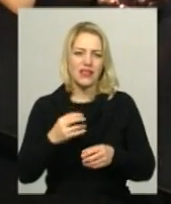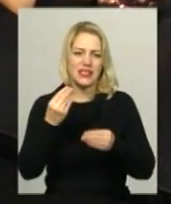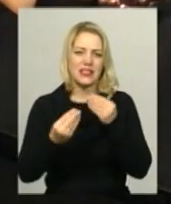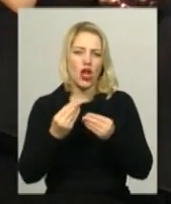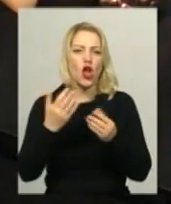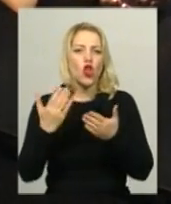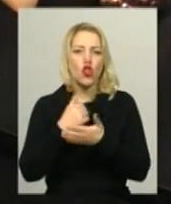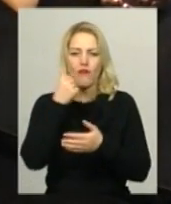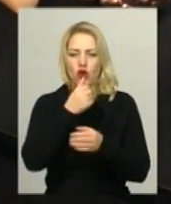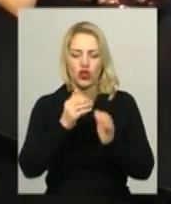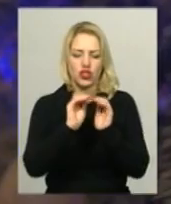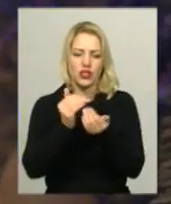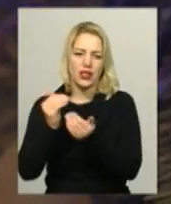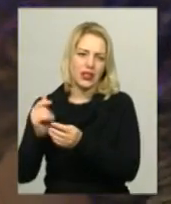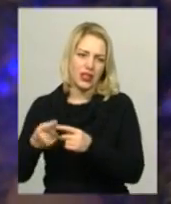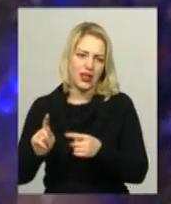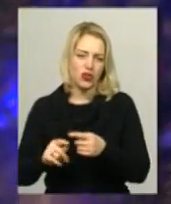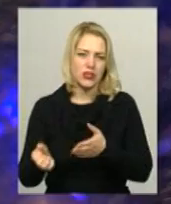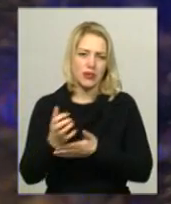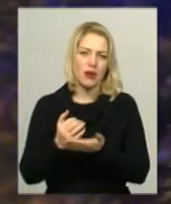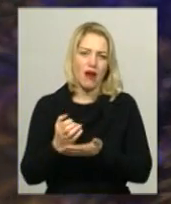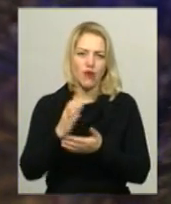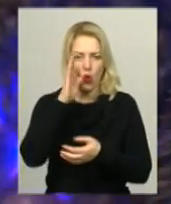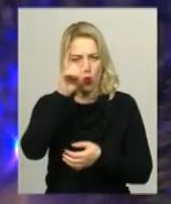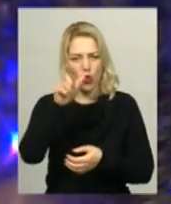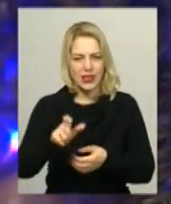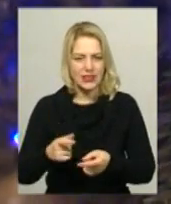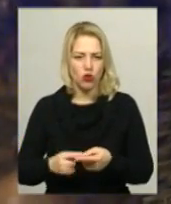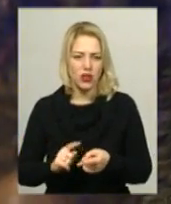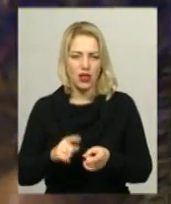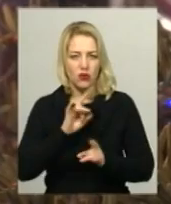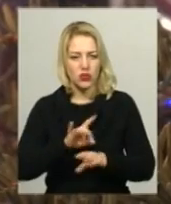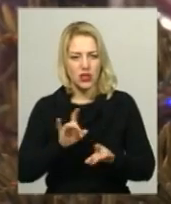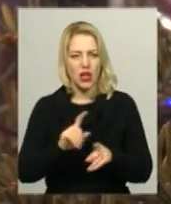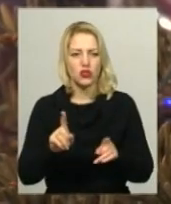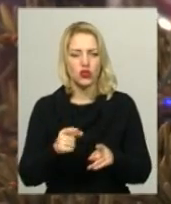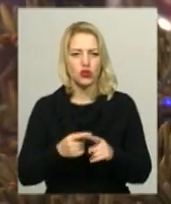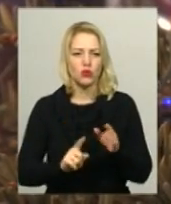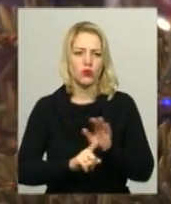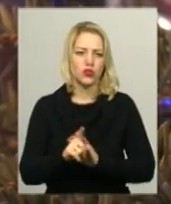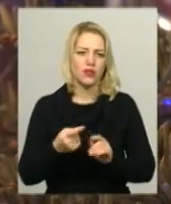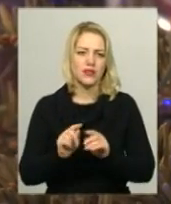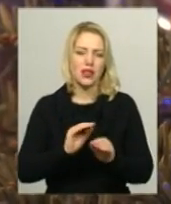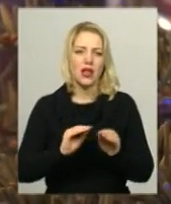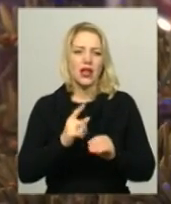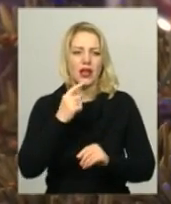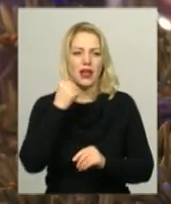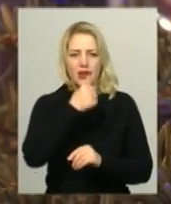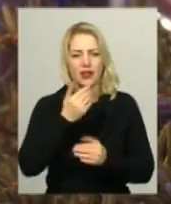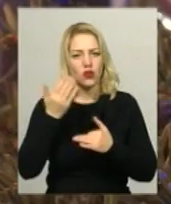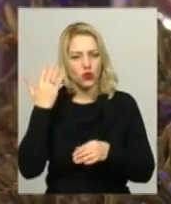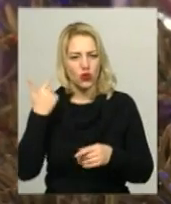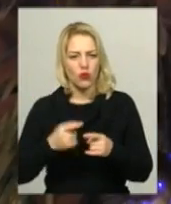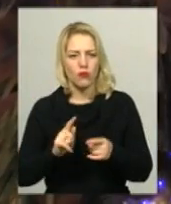середини 20-го століття зібрав колекціонер із Хмельницького Ігор Байдак. Чоловік каже, колекціонувати прикраси розпочав рік тому. За словами Ігоря